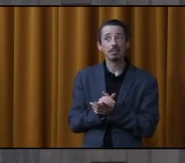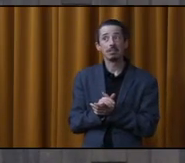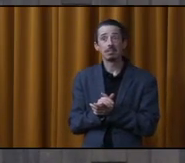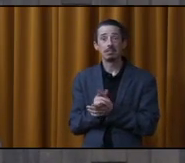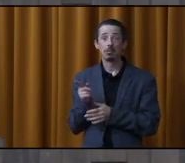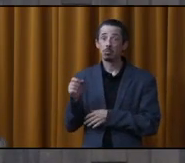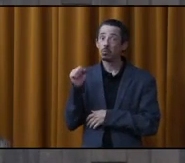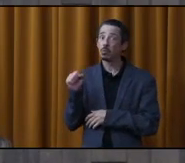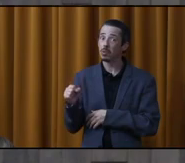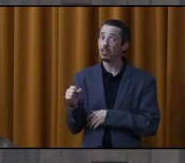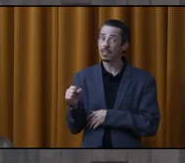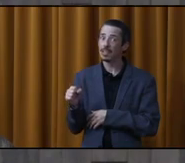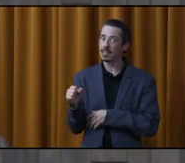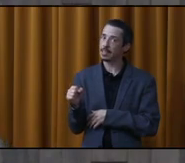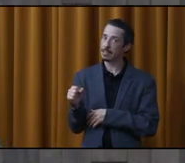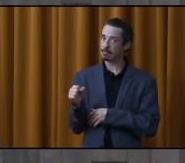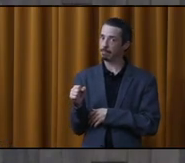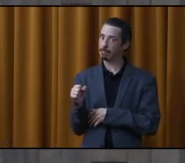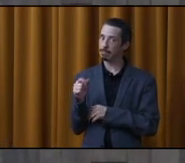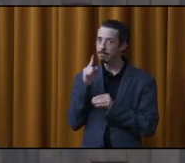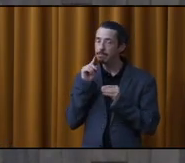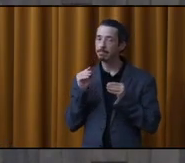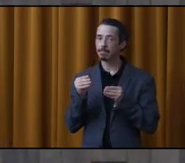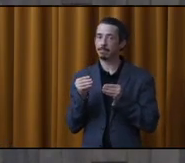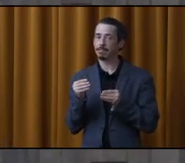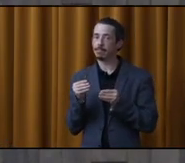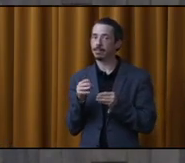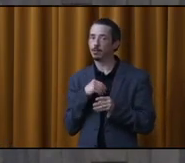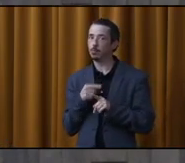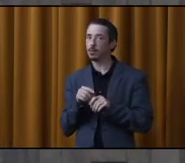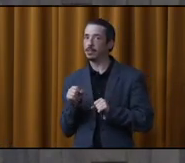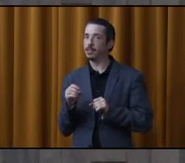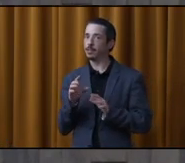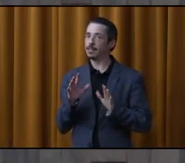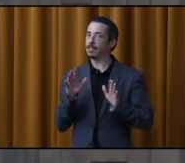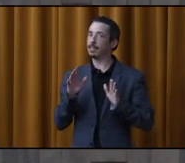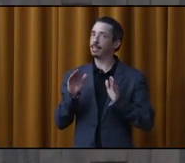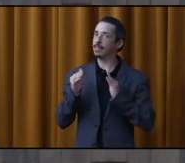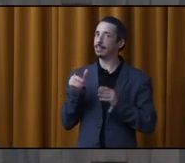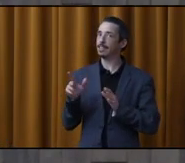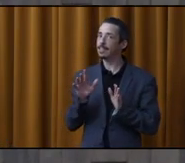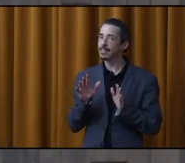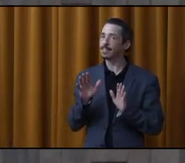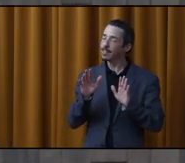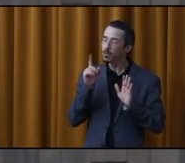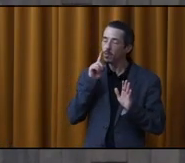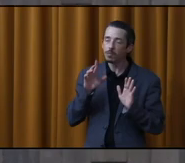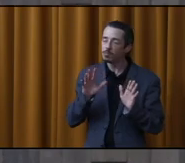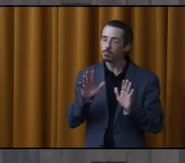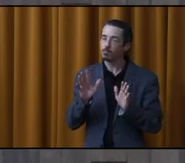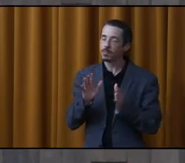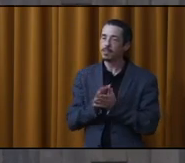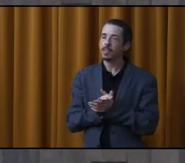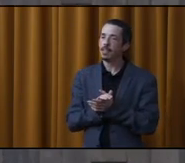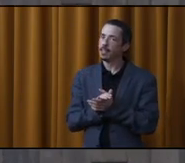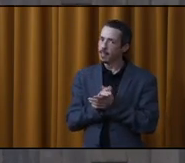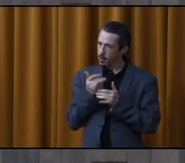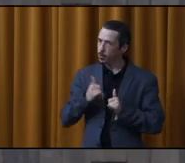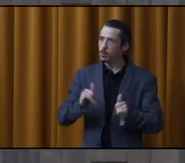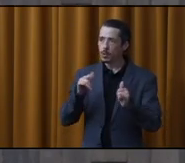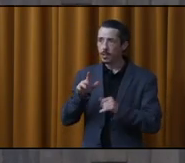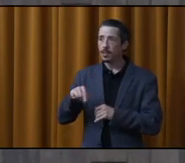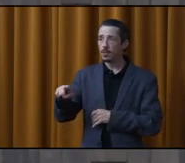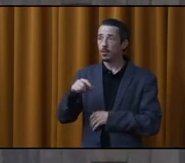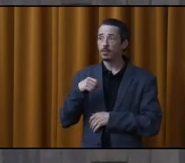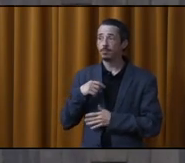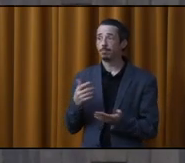le propriétaire est assez réfractaire à quoi que ce soit. Peu importe. Mais on va faire... Non, puis continuez, c